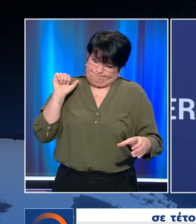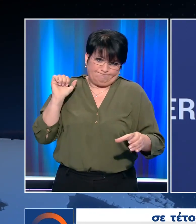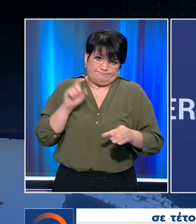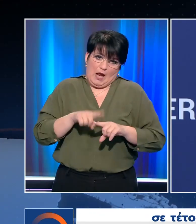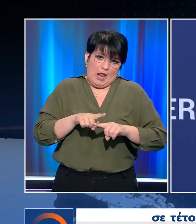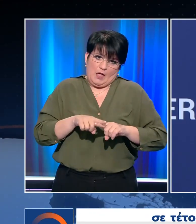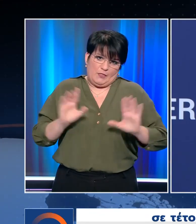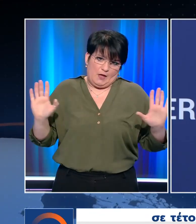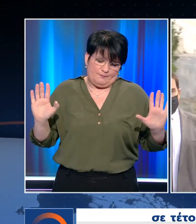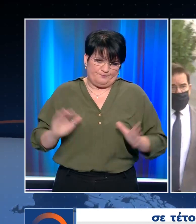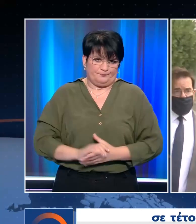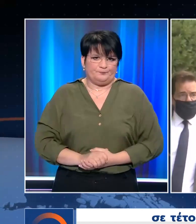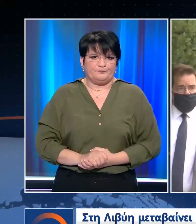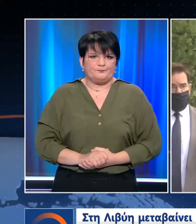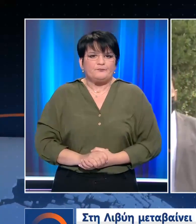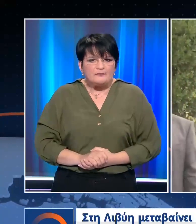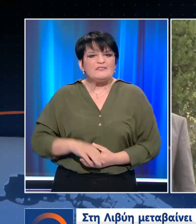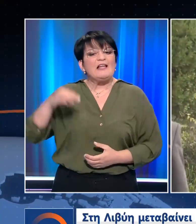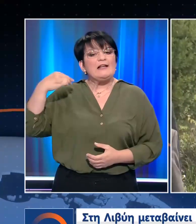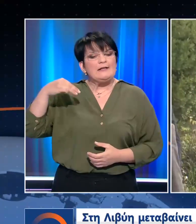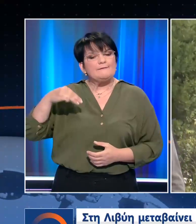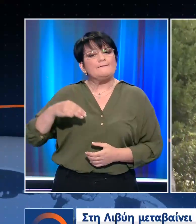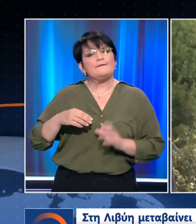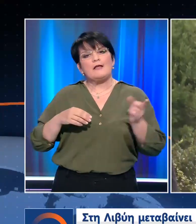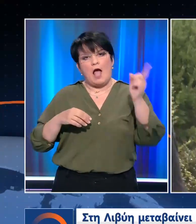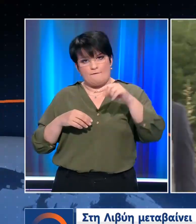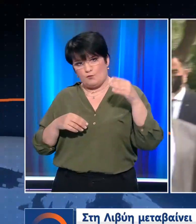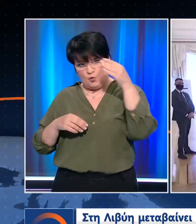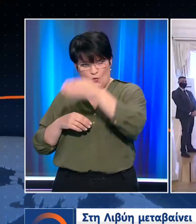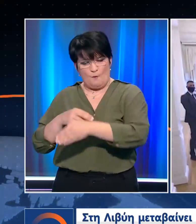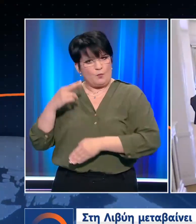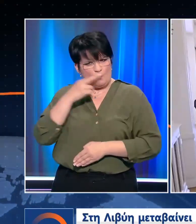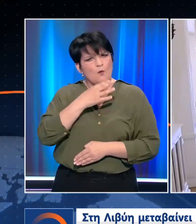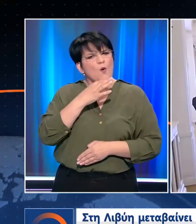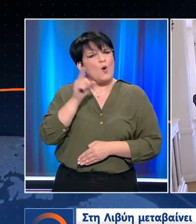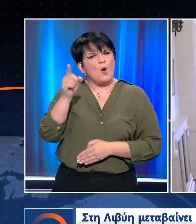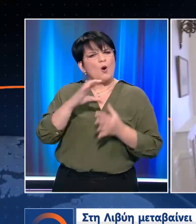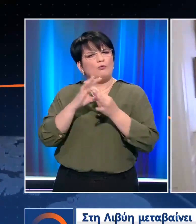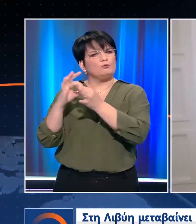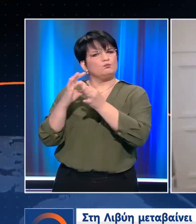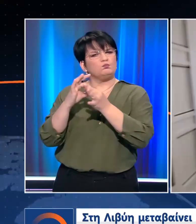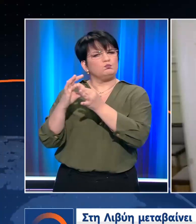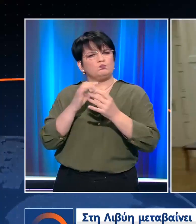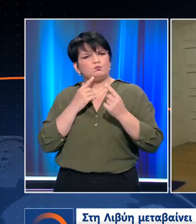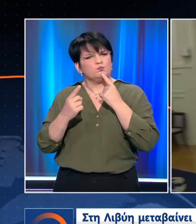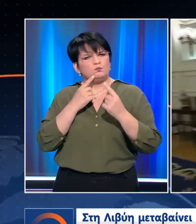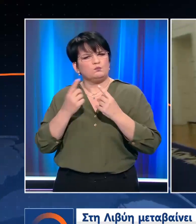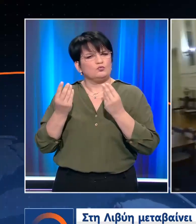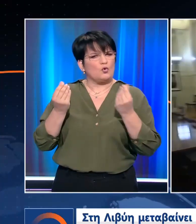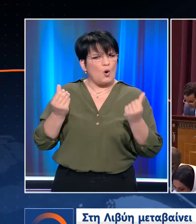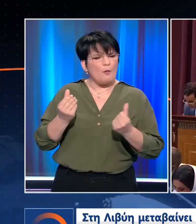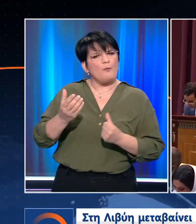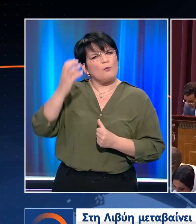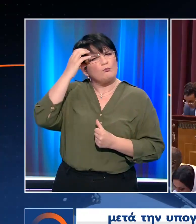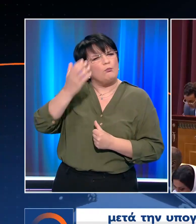αυτή μου την επίσκεψη. Στη Λιβύη μεταβαίνει αύριο ο Πρωθυπουργός προκειμένου να υπάρξει αναθέρμανση των διπλωματικών σχέσεων, οι οποίες είχαν